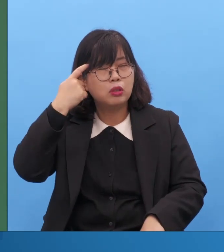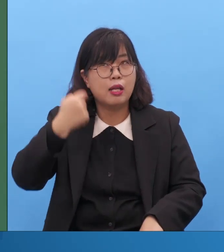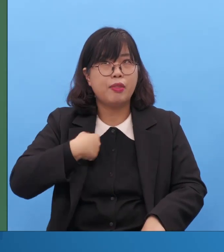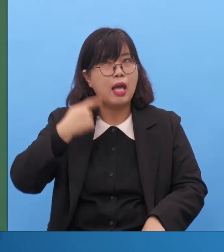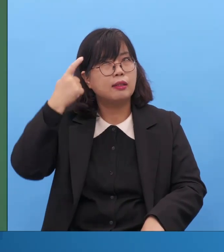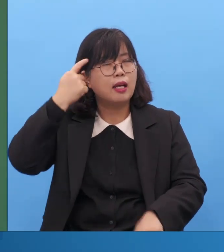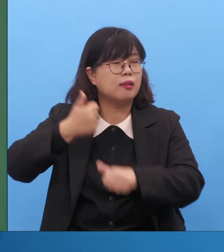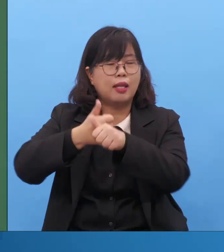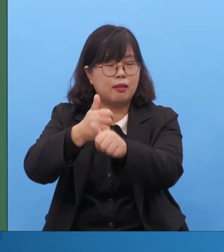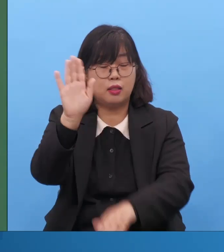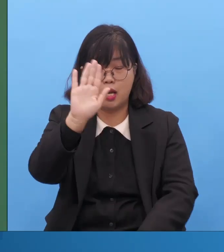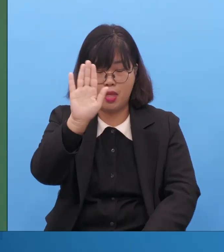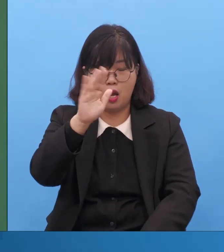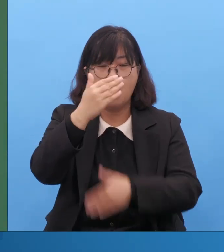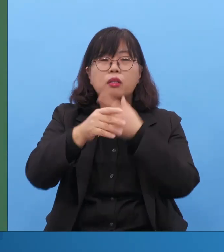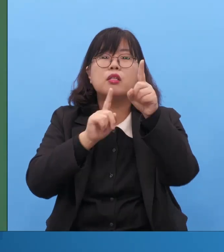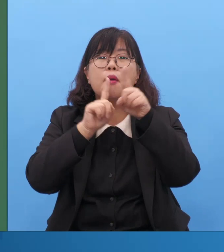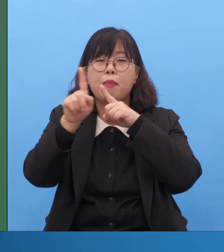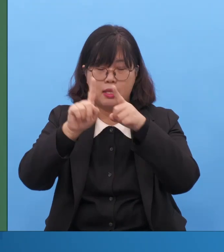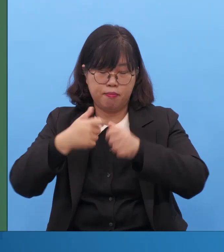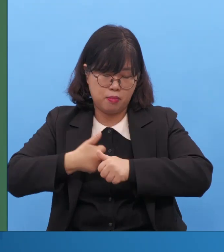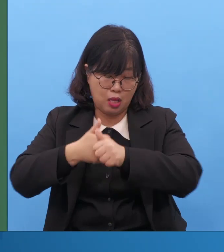이 자체가 벌써 끝나갑니다.